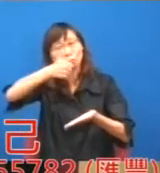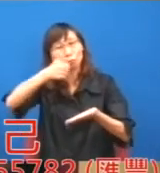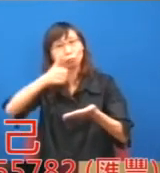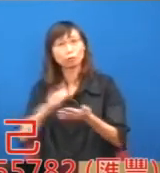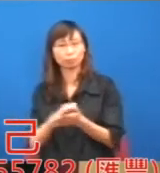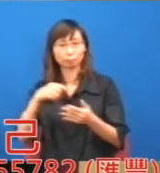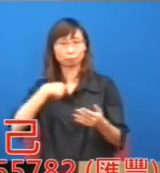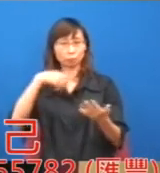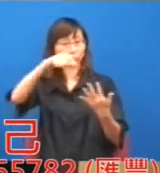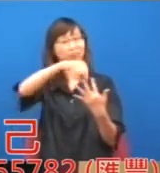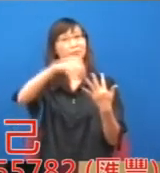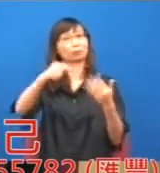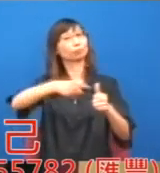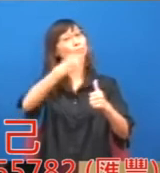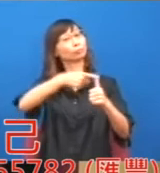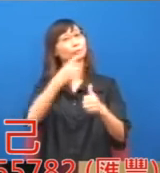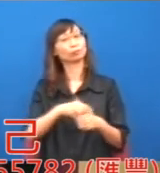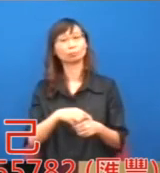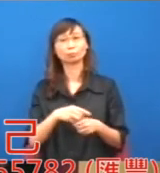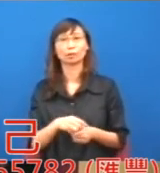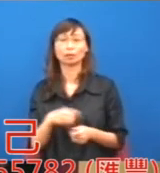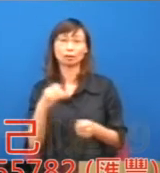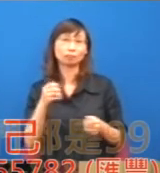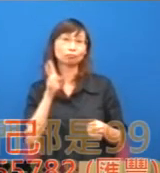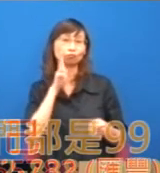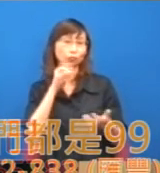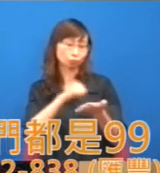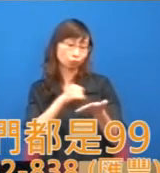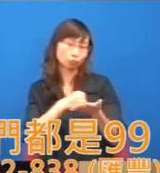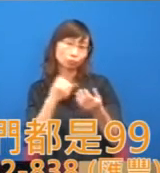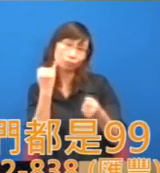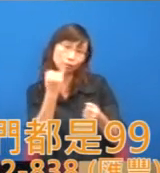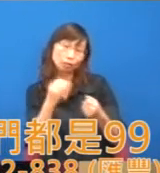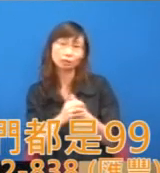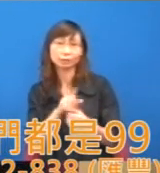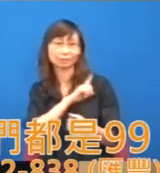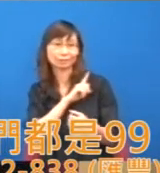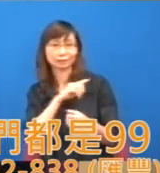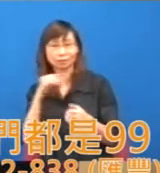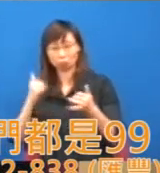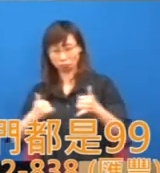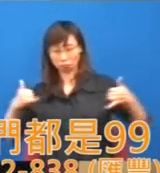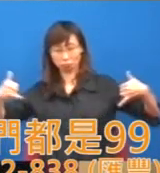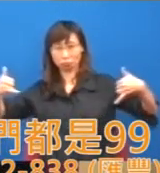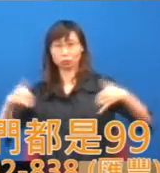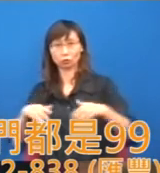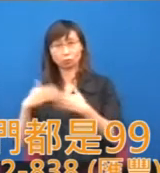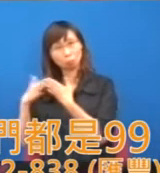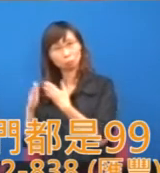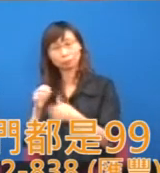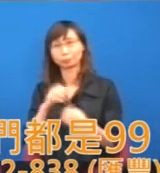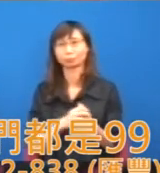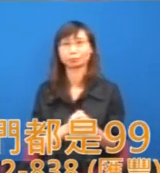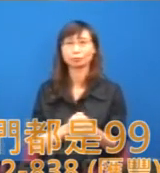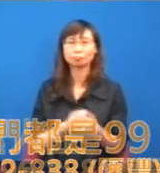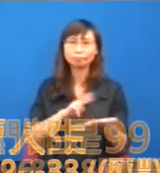最後剩下的位置,你自己設自己設個位坐,我不知道是否一個,那麼匪夷,其實法會現在已經有